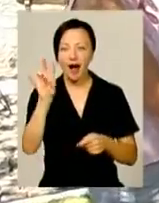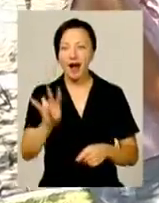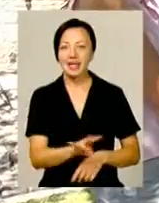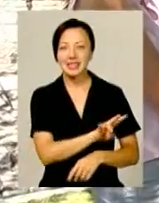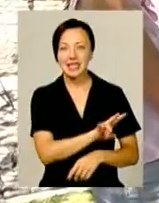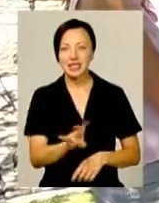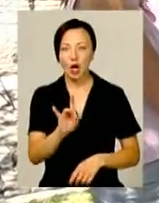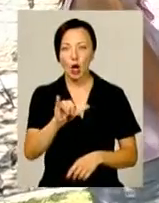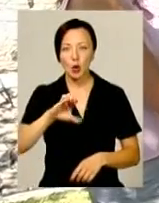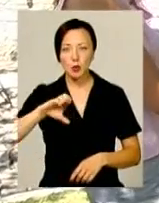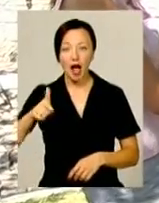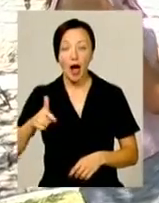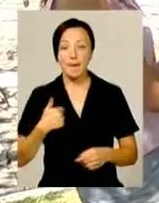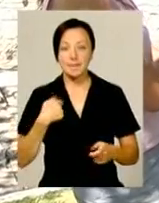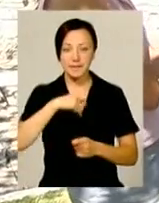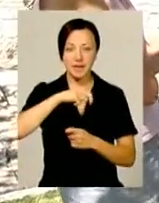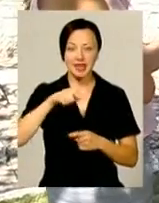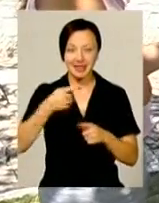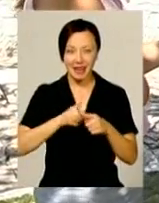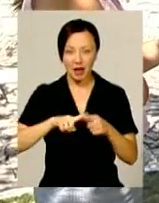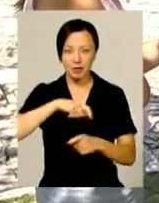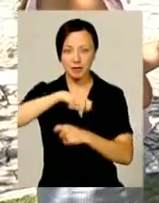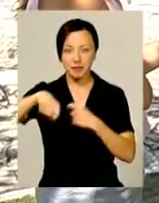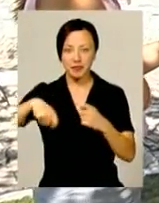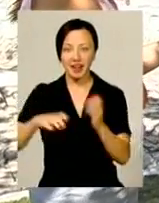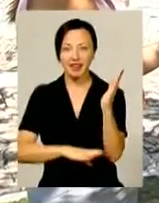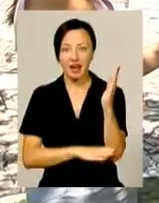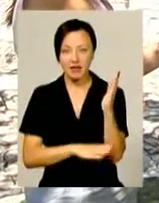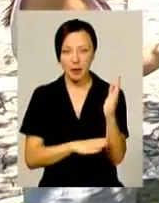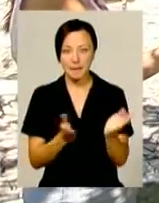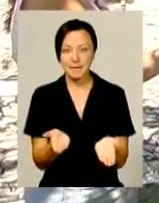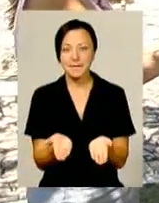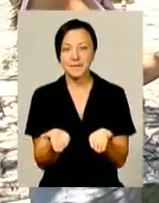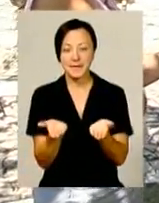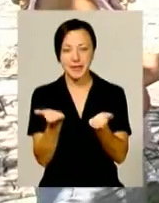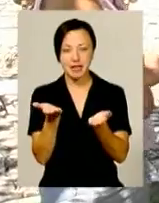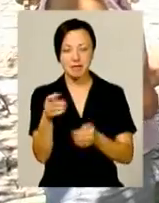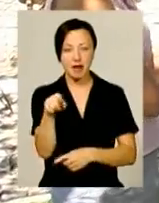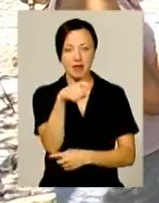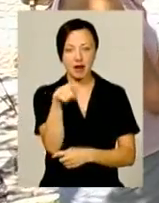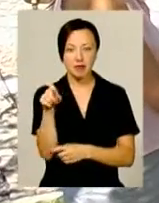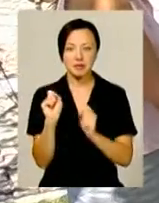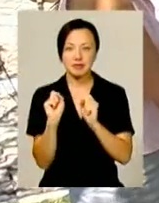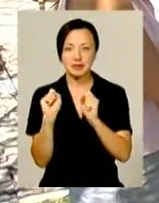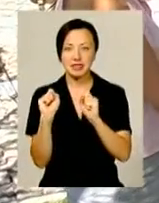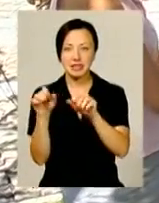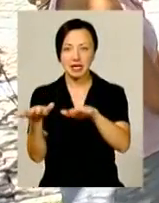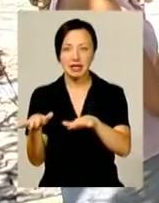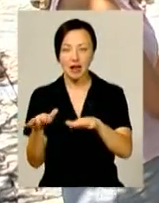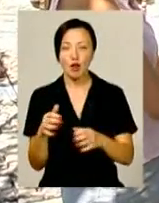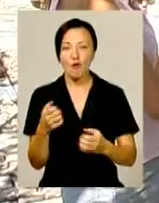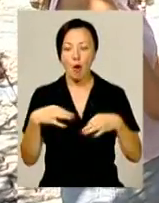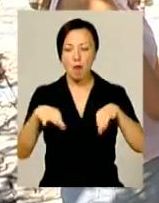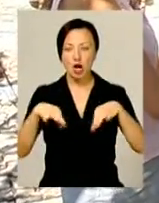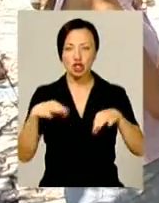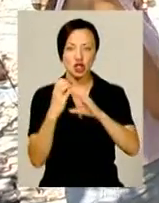обмотували тканиною, далі набували дерев'яний каркас навколо нього, підіймали підйомним краном, закидали в машину з піском, щоб його не пошкодити.